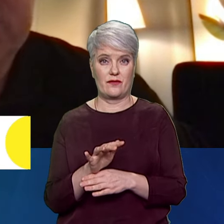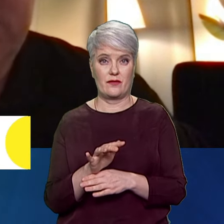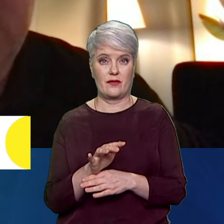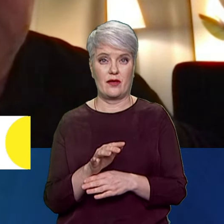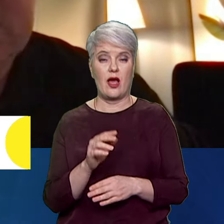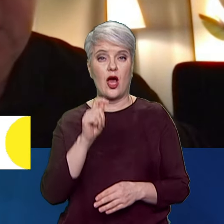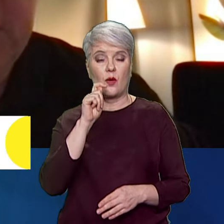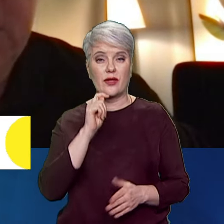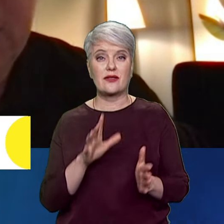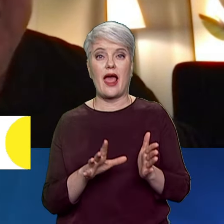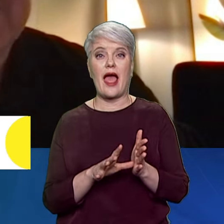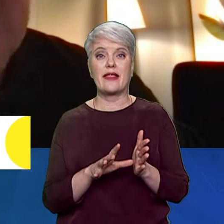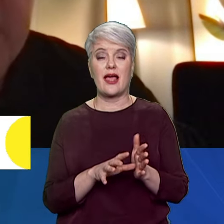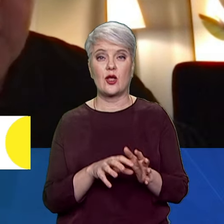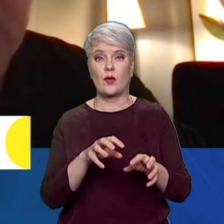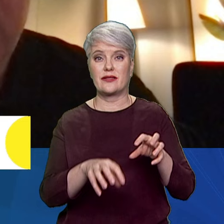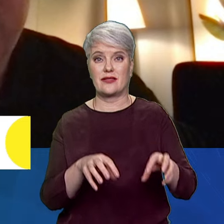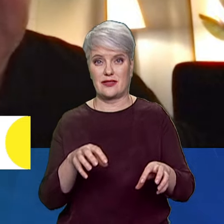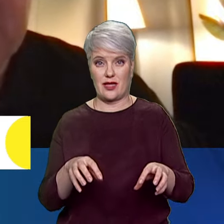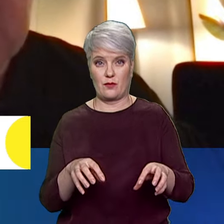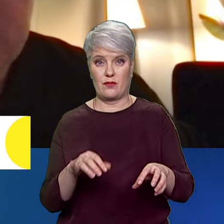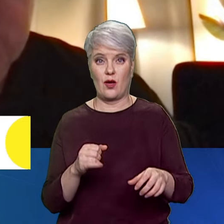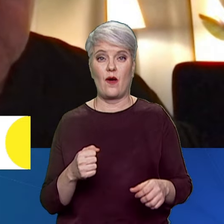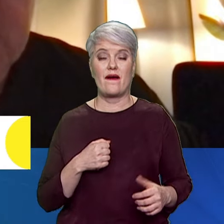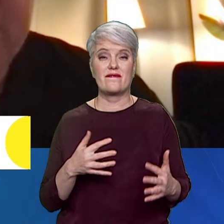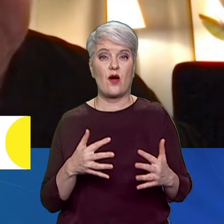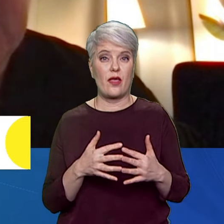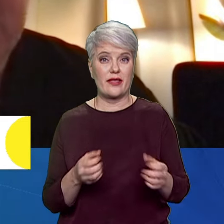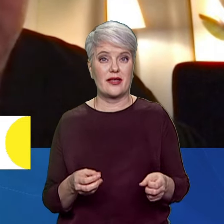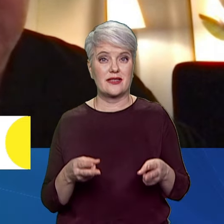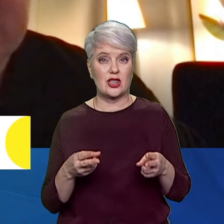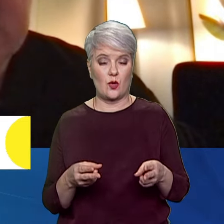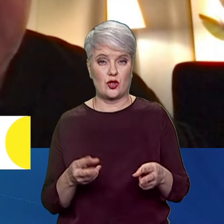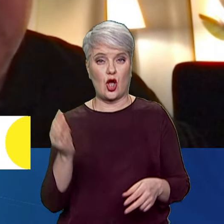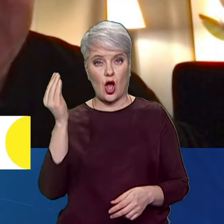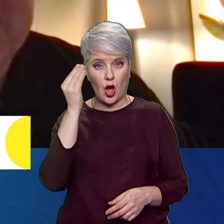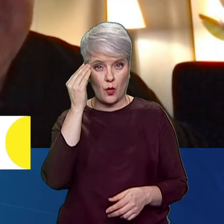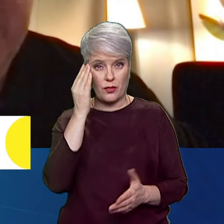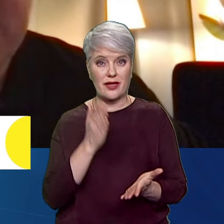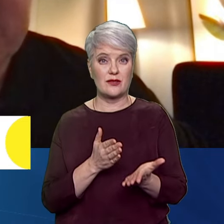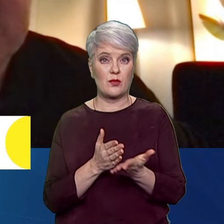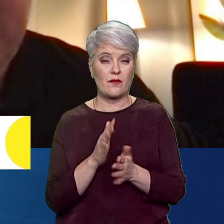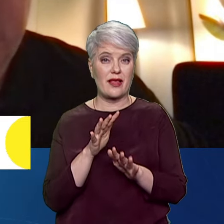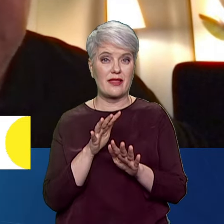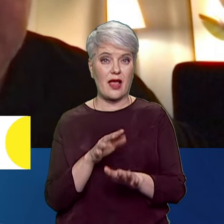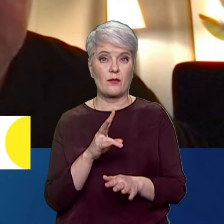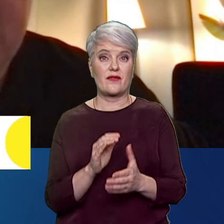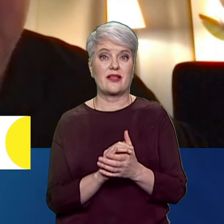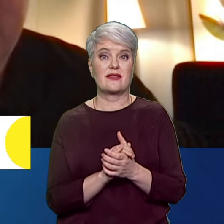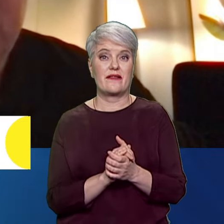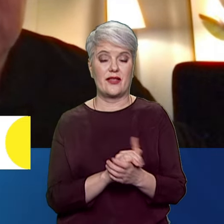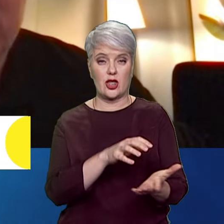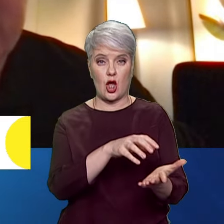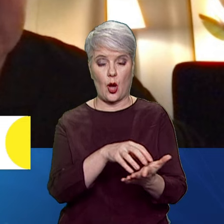шкоду цивільному населенню. А саме у воєнних злочинах, таких як умисне спрямування нападів на цивільні об'єкти,